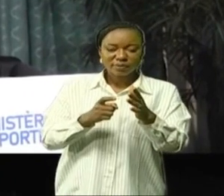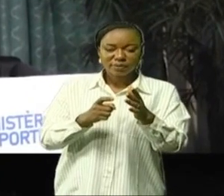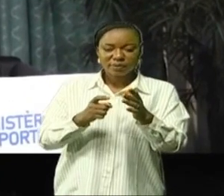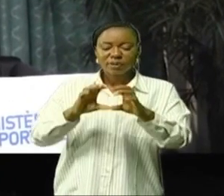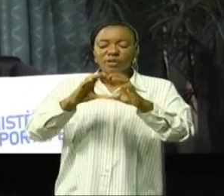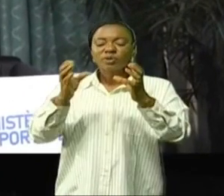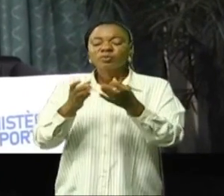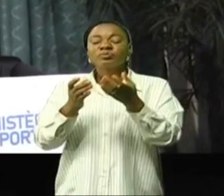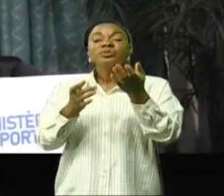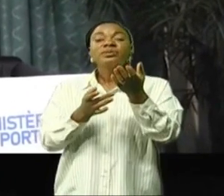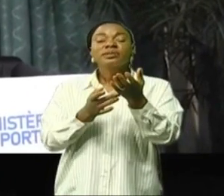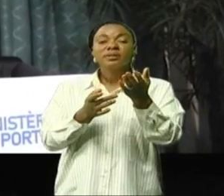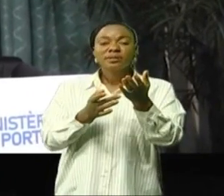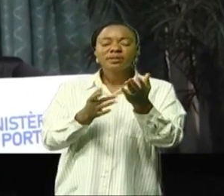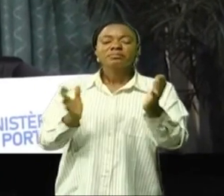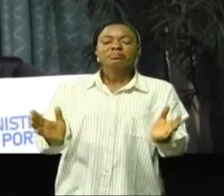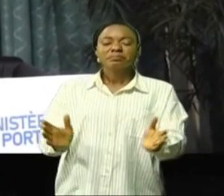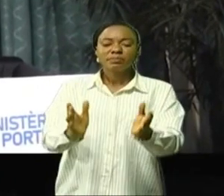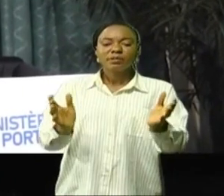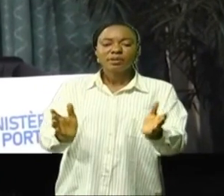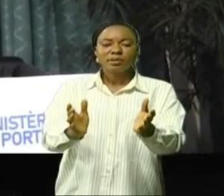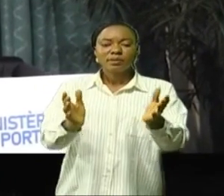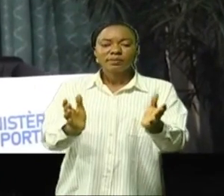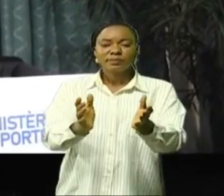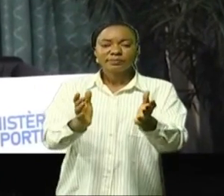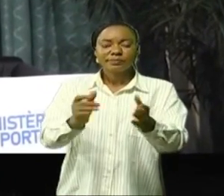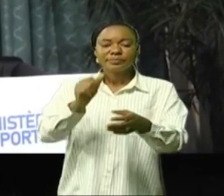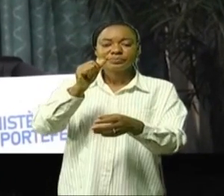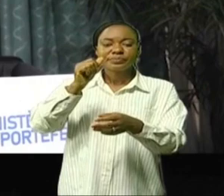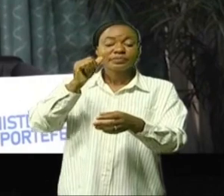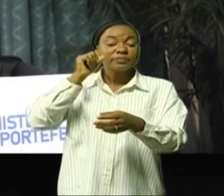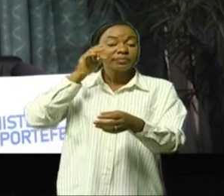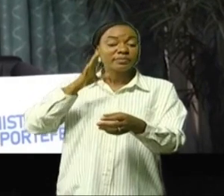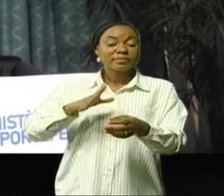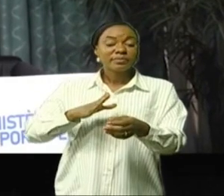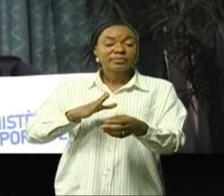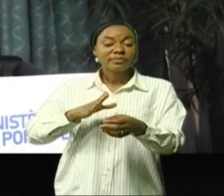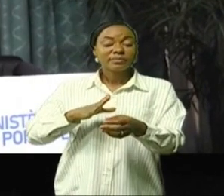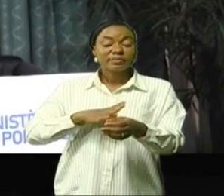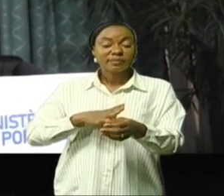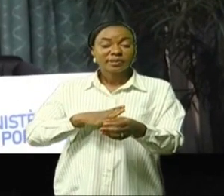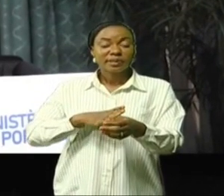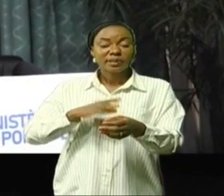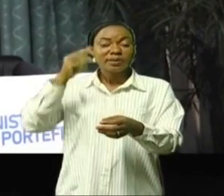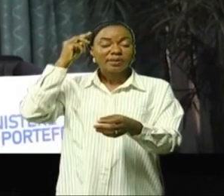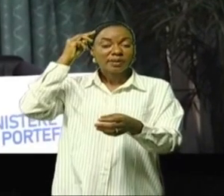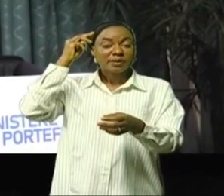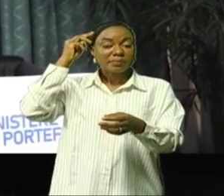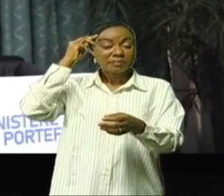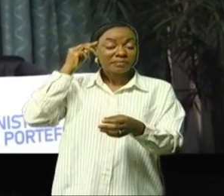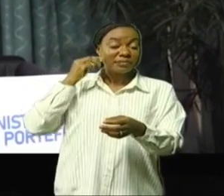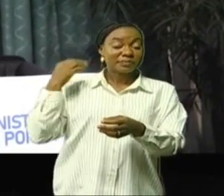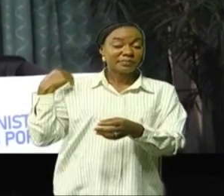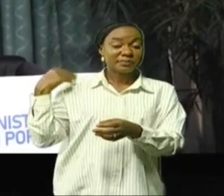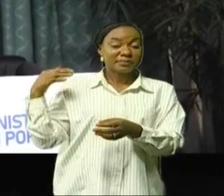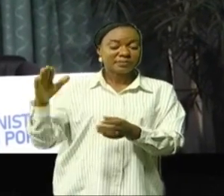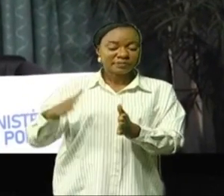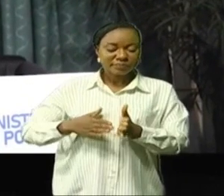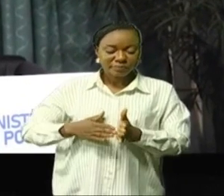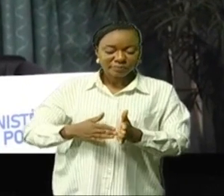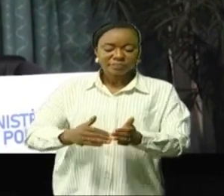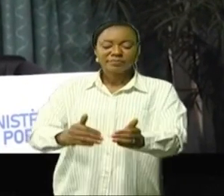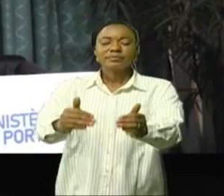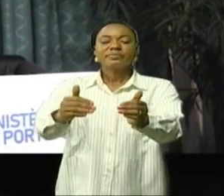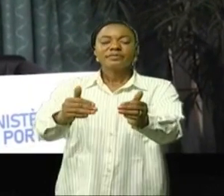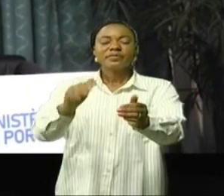mixte et encourage Mme la ministre de l'État de poursuivre dans le